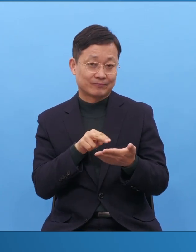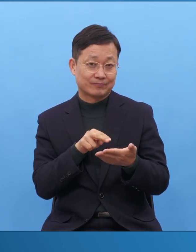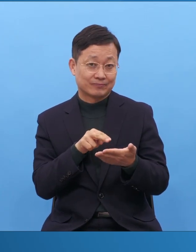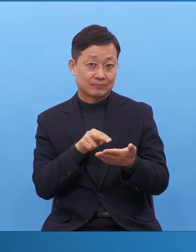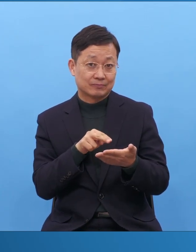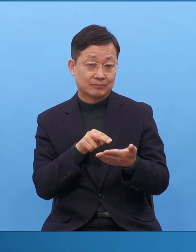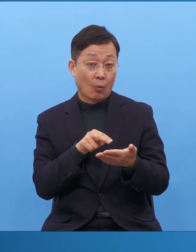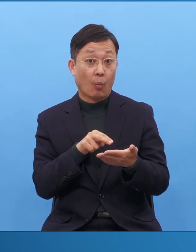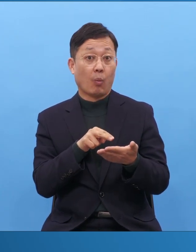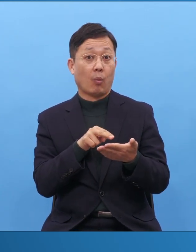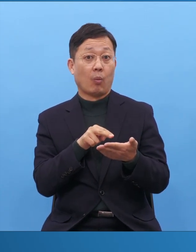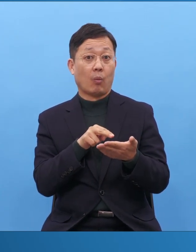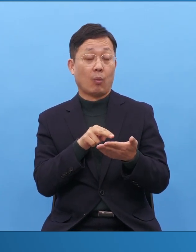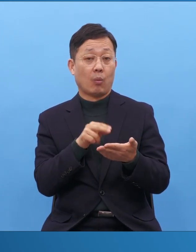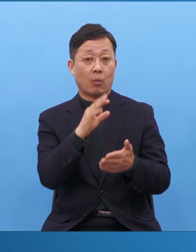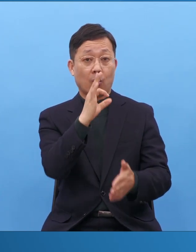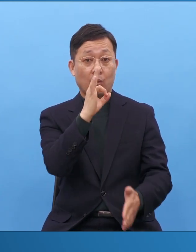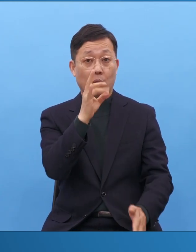생각 외로